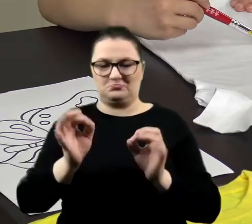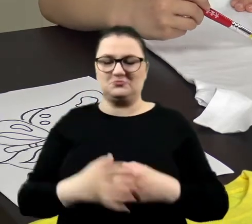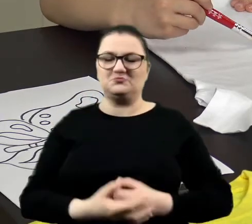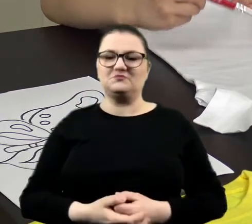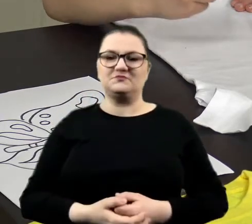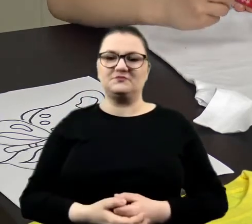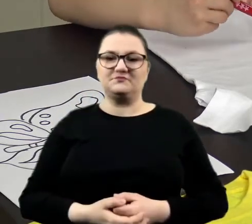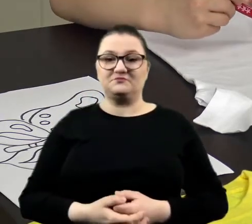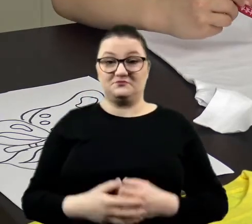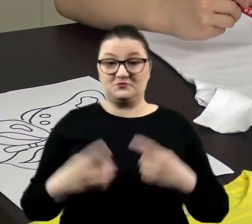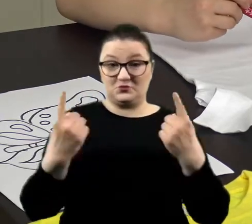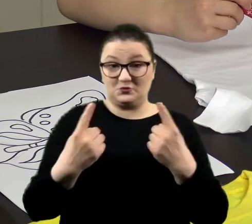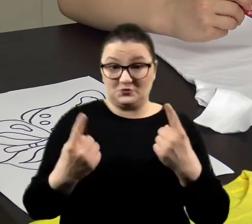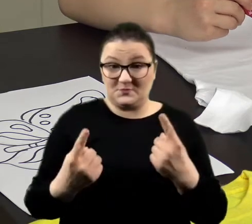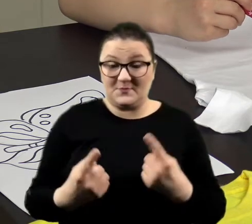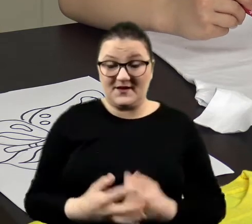Super.